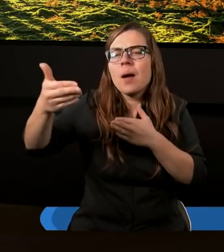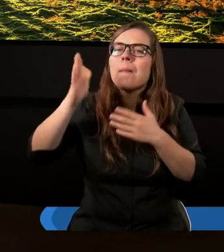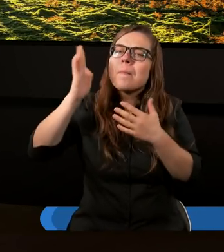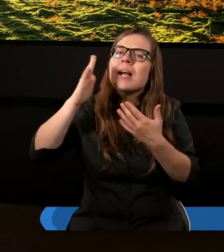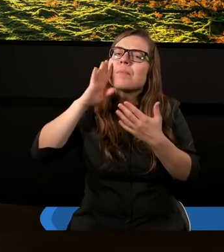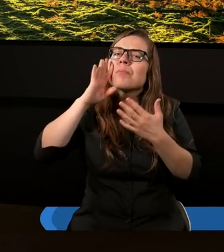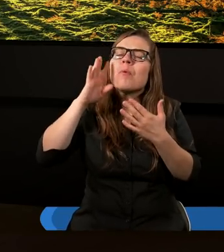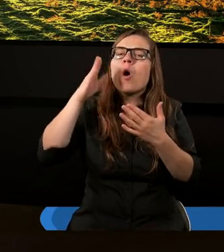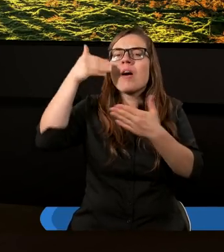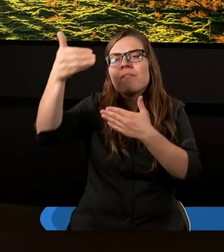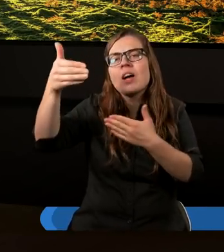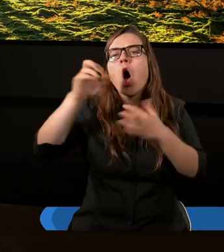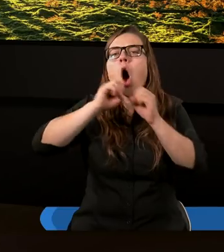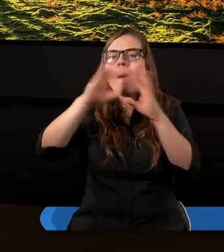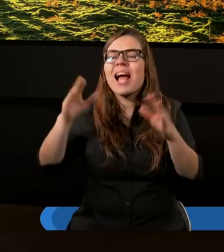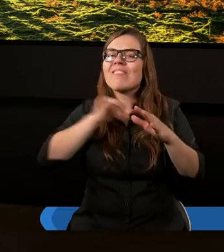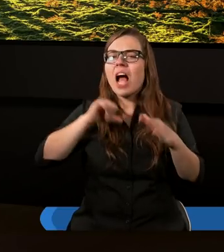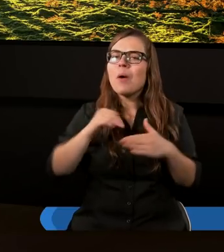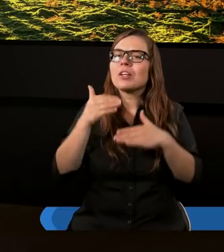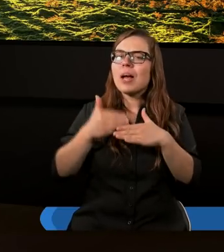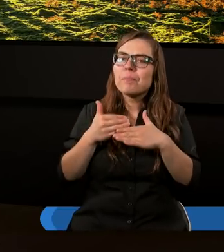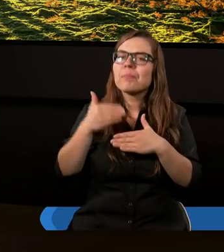już nie będzie objawiała się